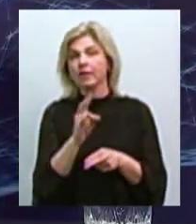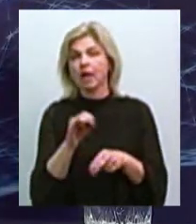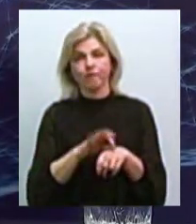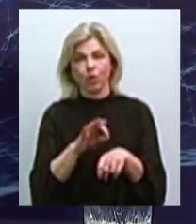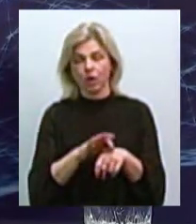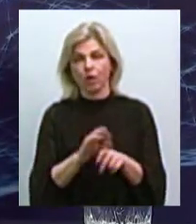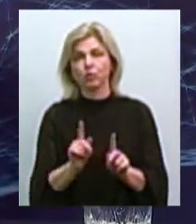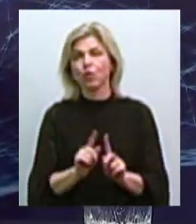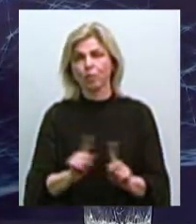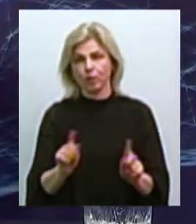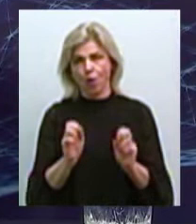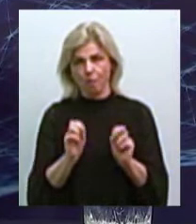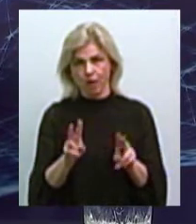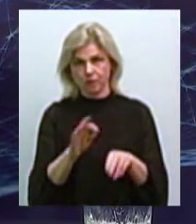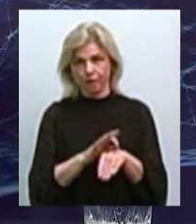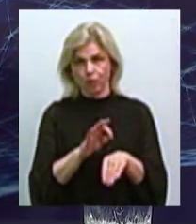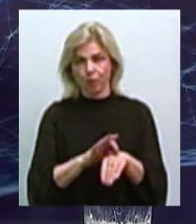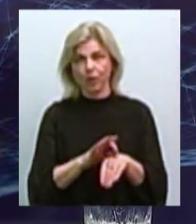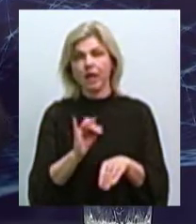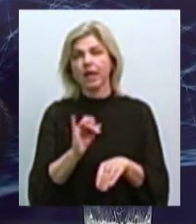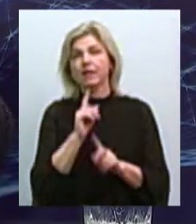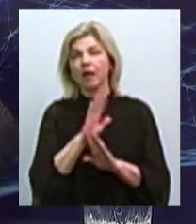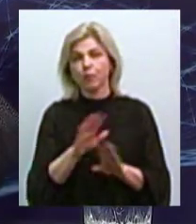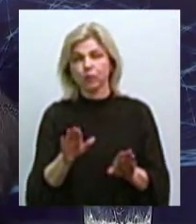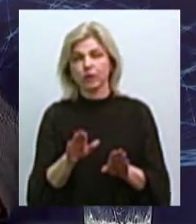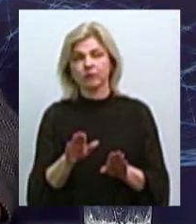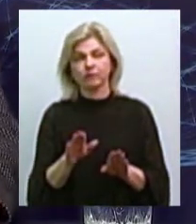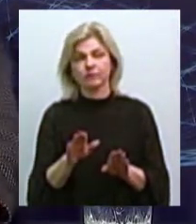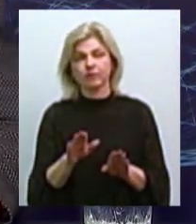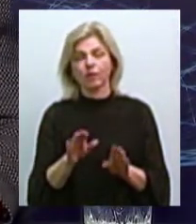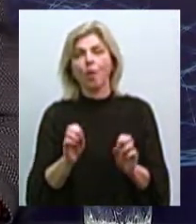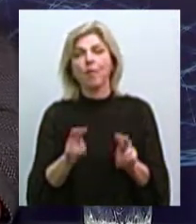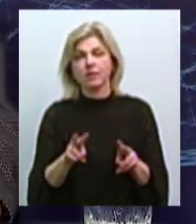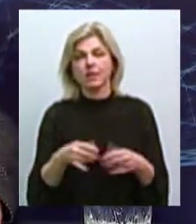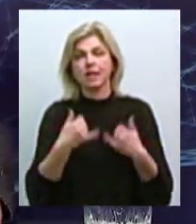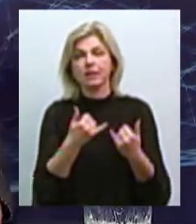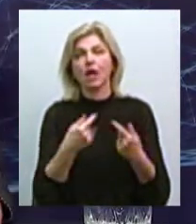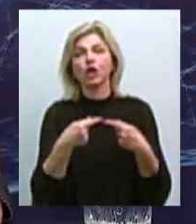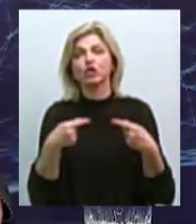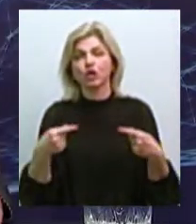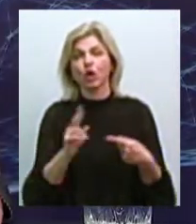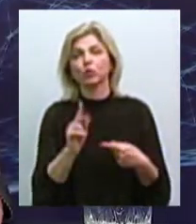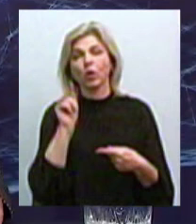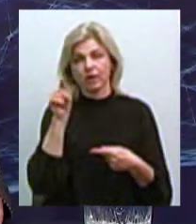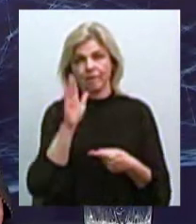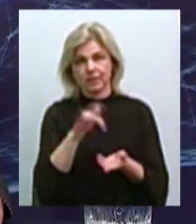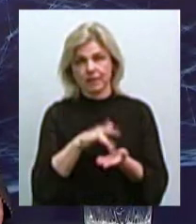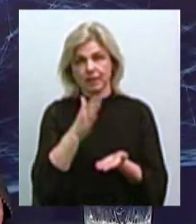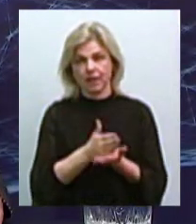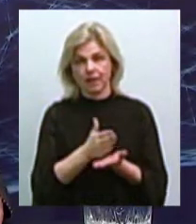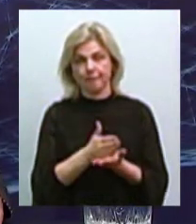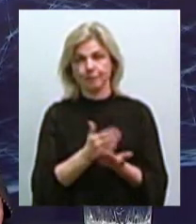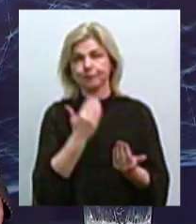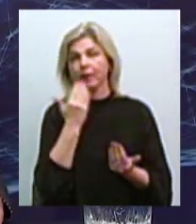якоїсь особливо небезпечної хвороби, і вона не буде ставити загрозу для інших, прибуваючих в цьому центрі. А якщо вона хворіє